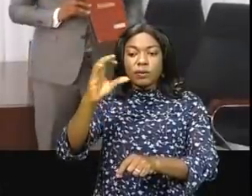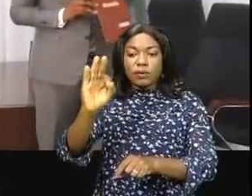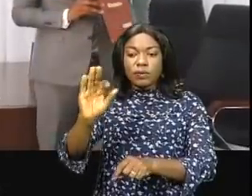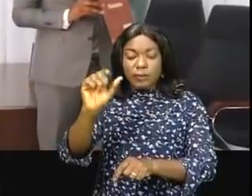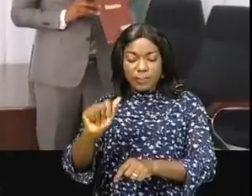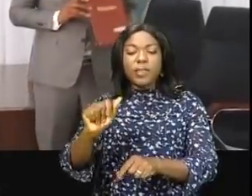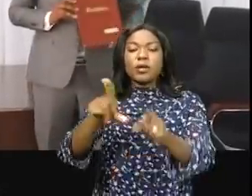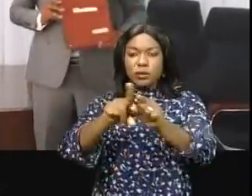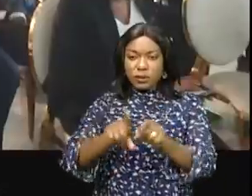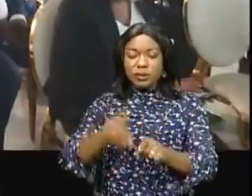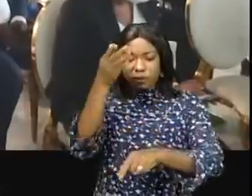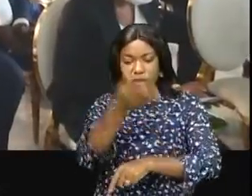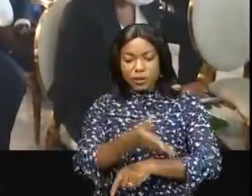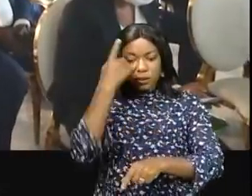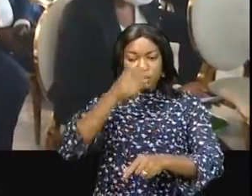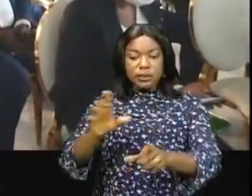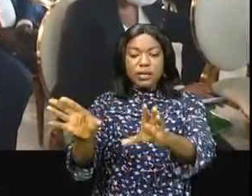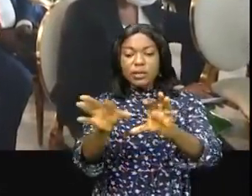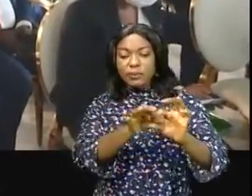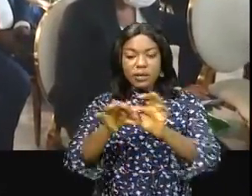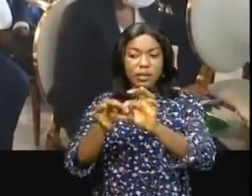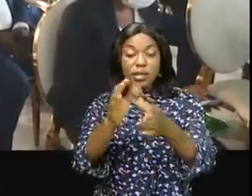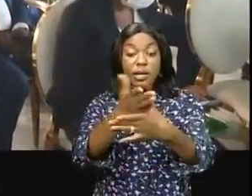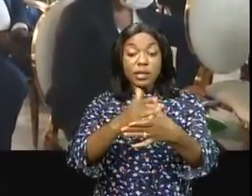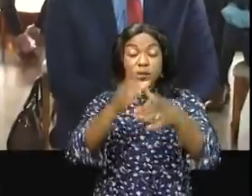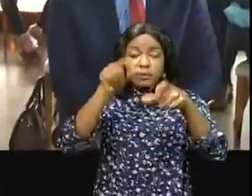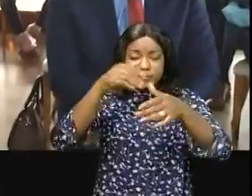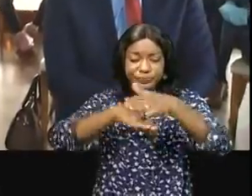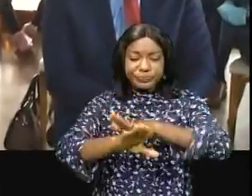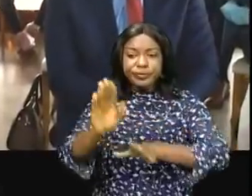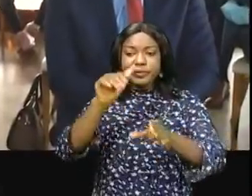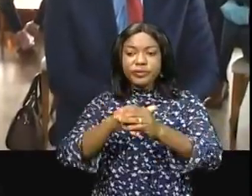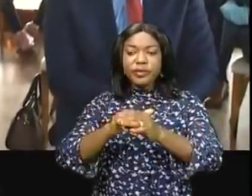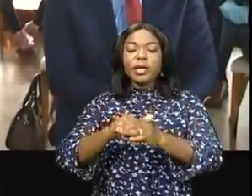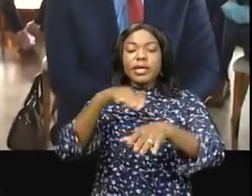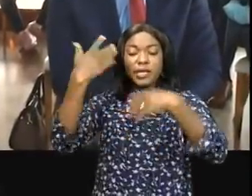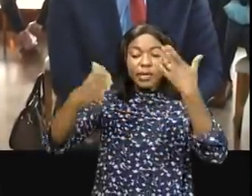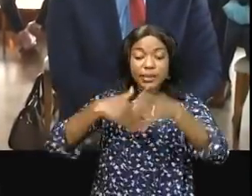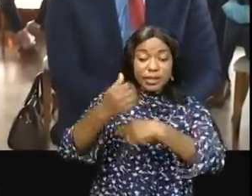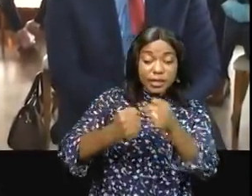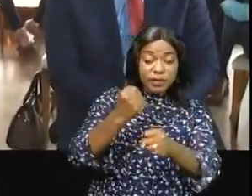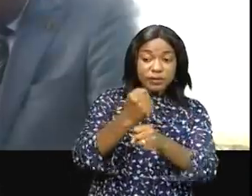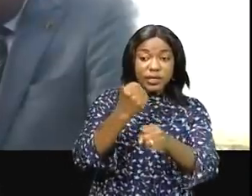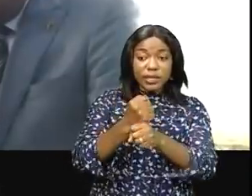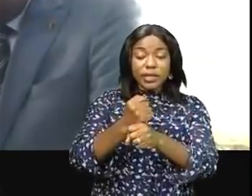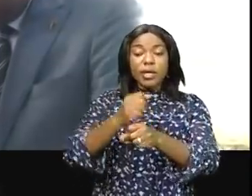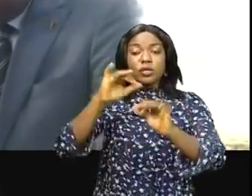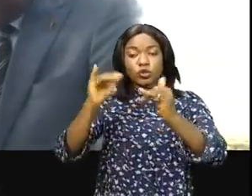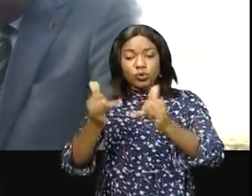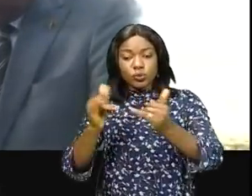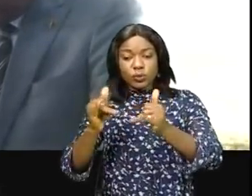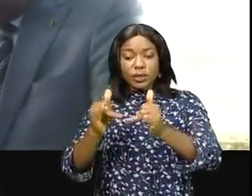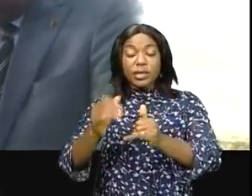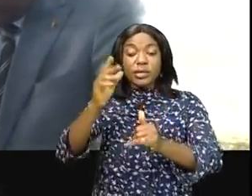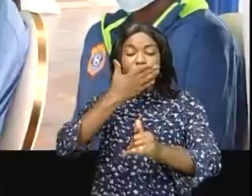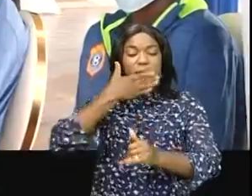ont engagé les deux parties sur un partenariat qui entre immédiatement dans une phase expérimentale du championnat et qui verra les